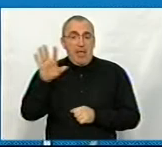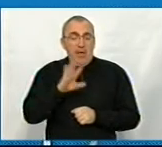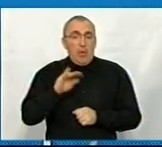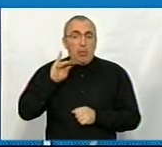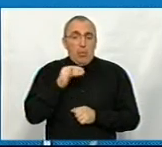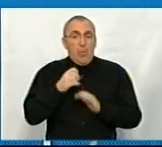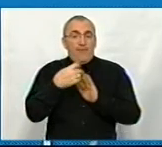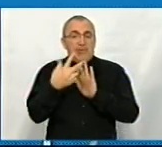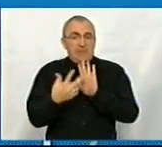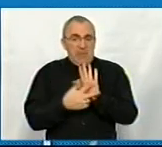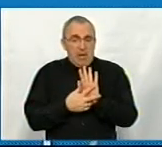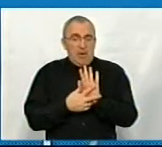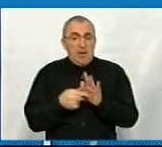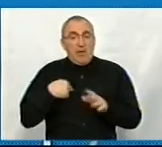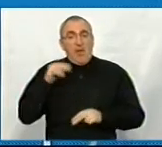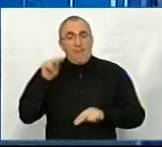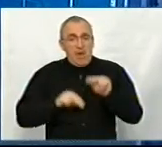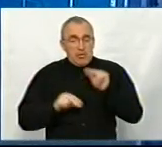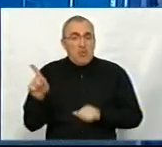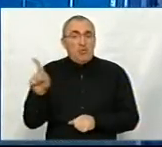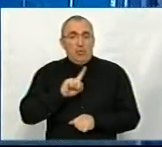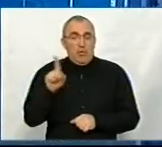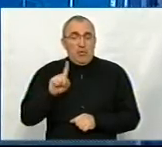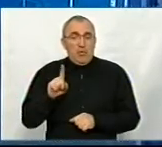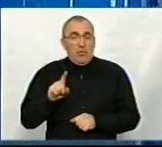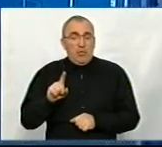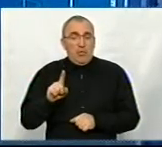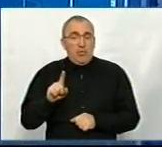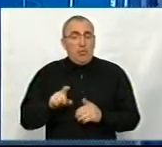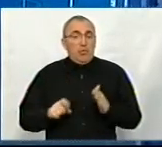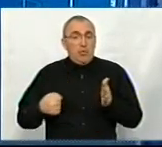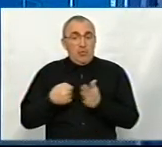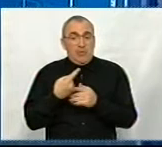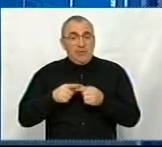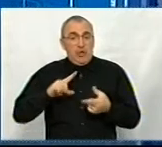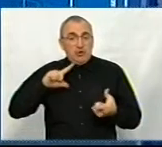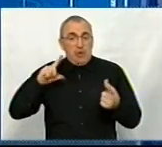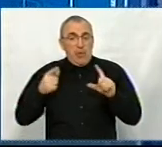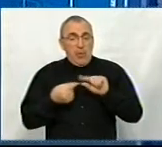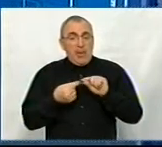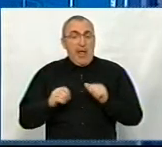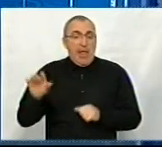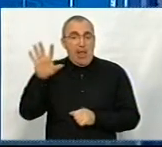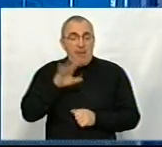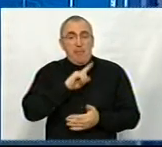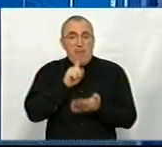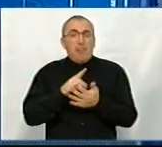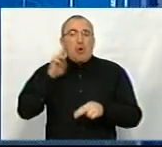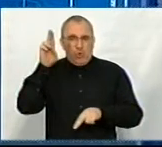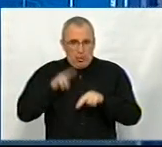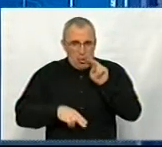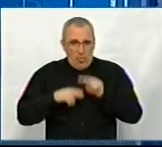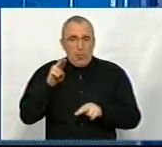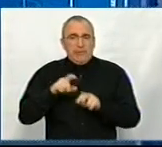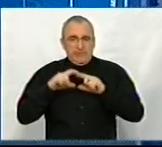-18. Я вважаю, що також до цього чемпіонату Європи ми маємо добудувати цей